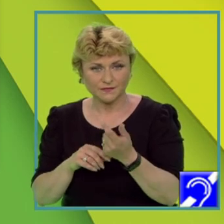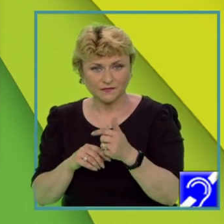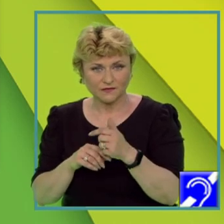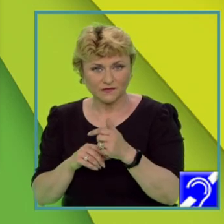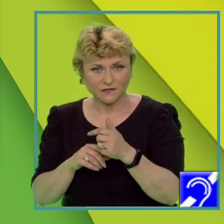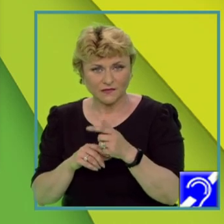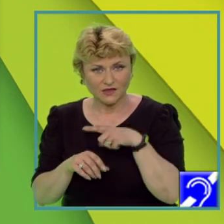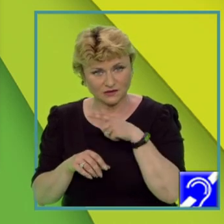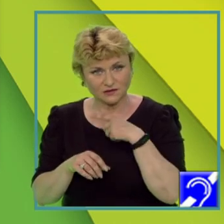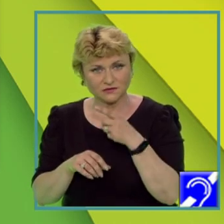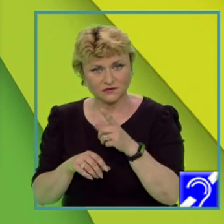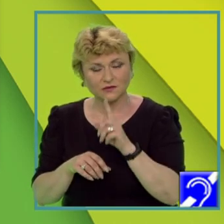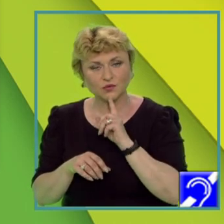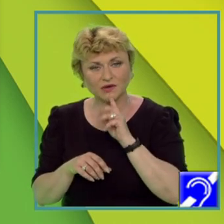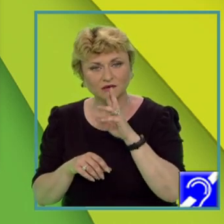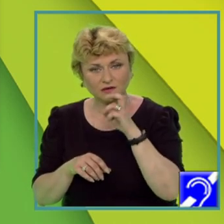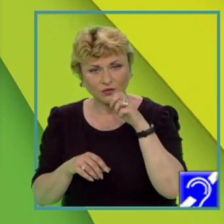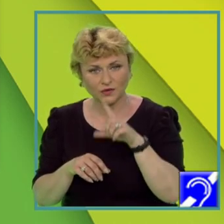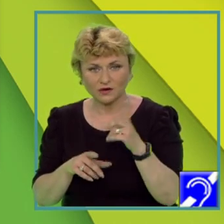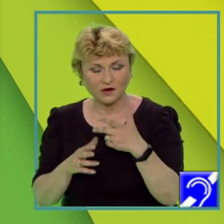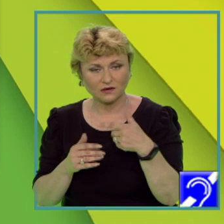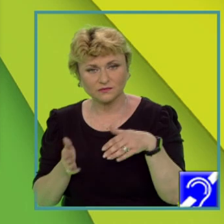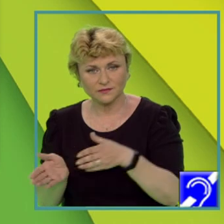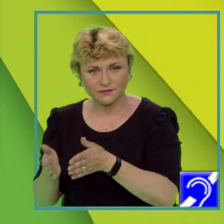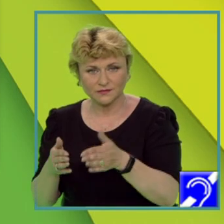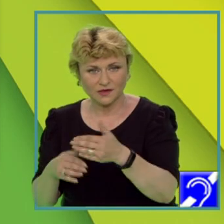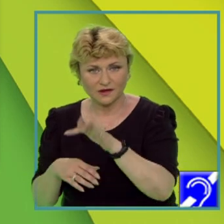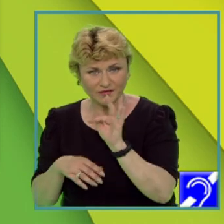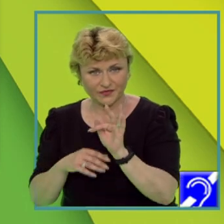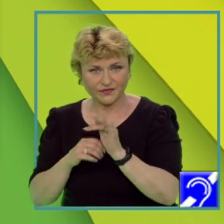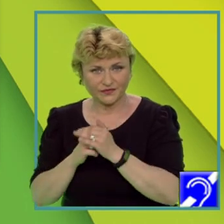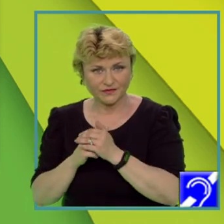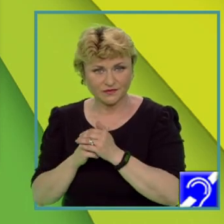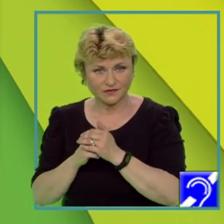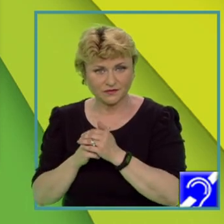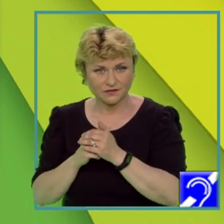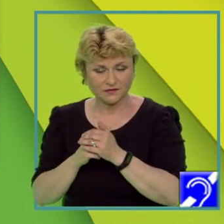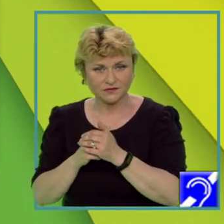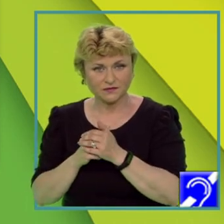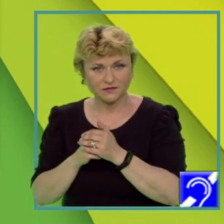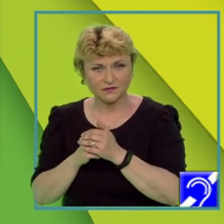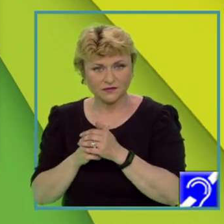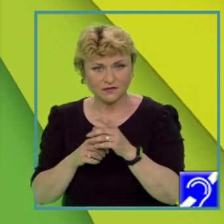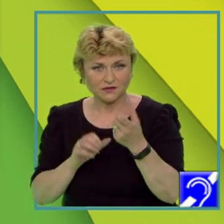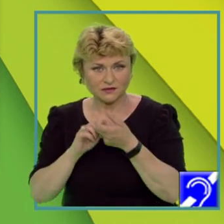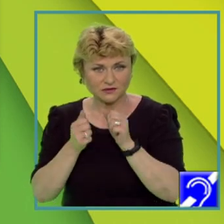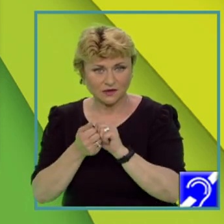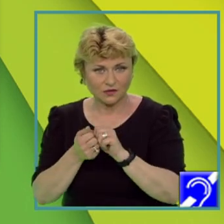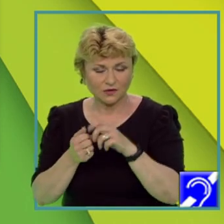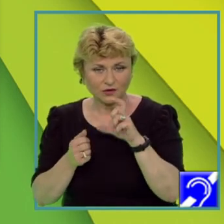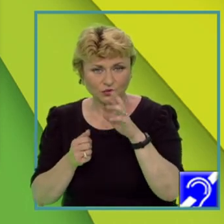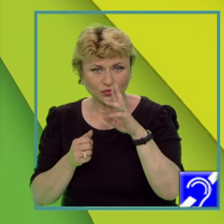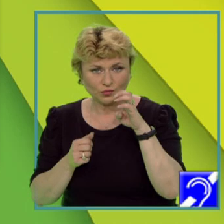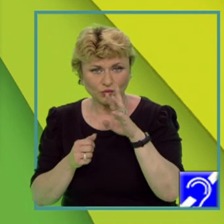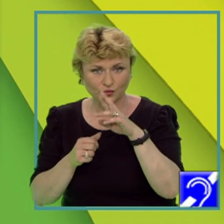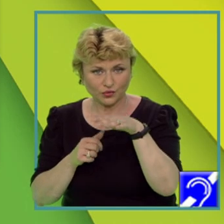după numele râului care o străbate, F este grupa sudică sau a curburii.